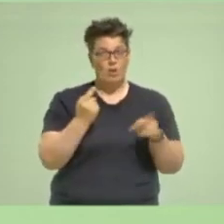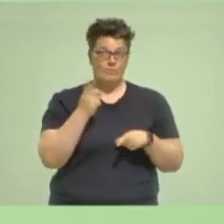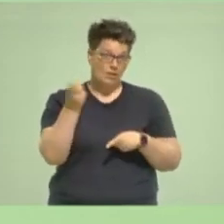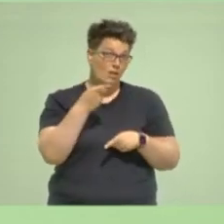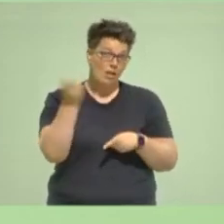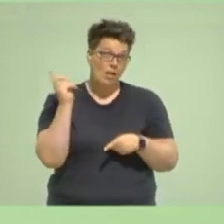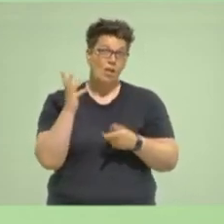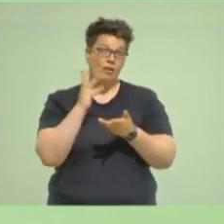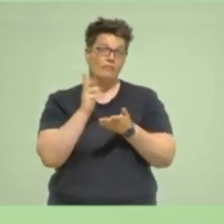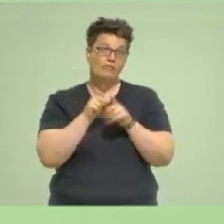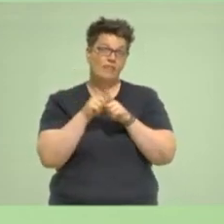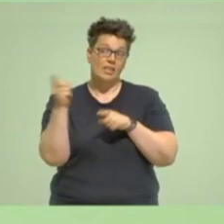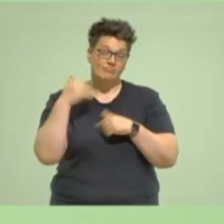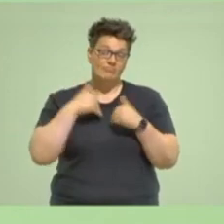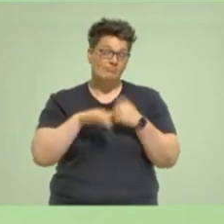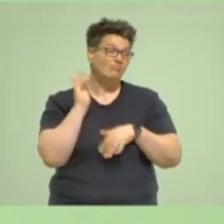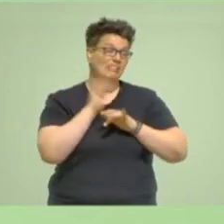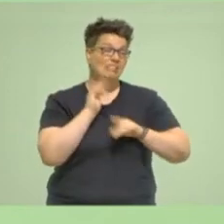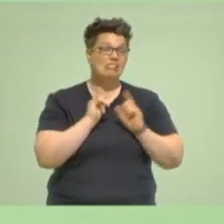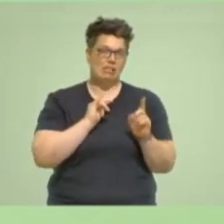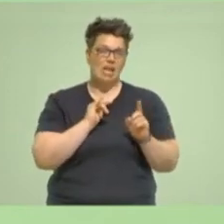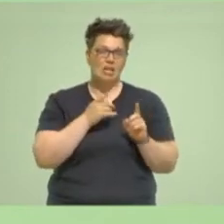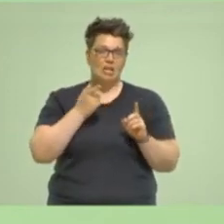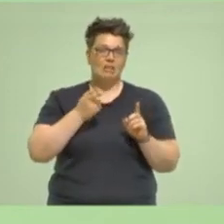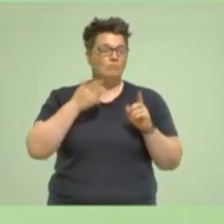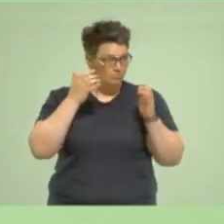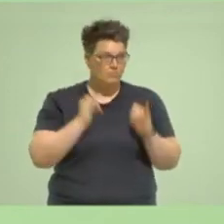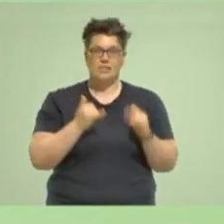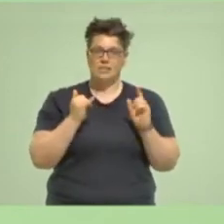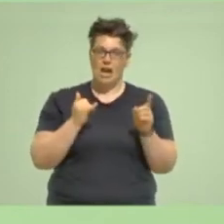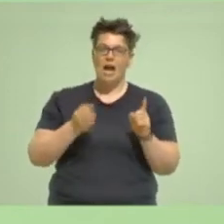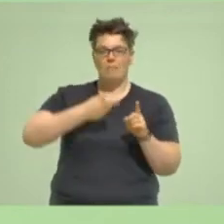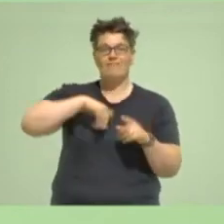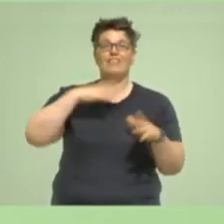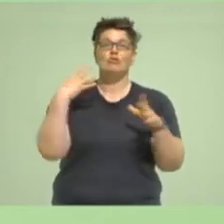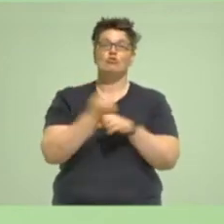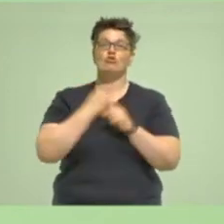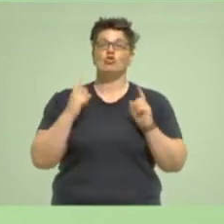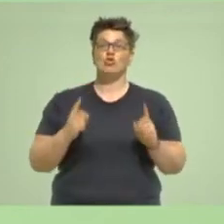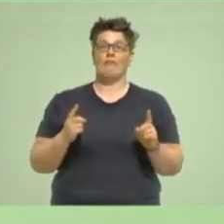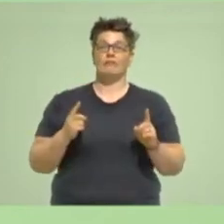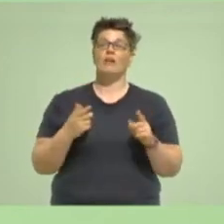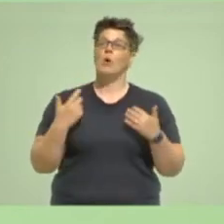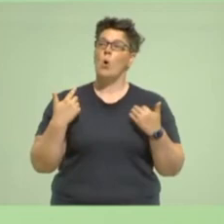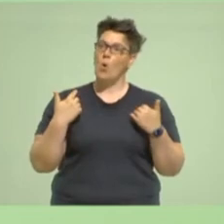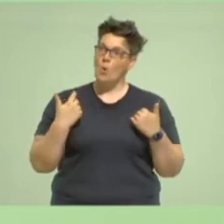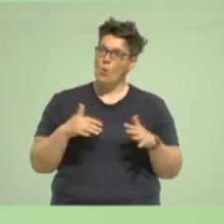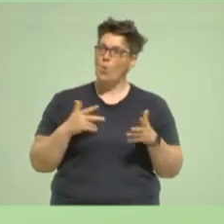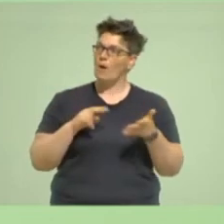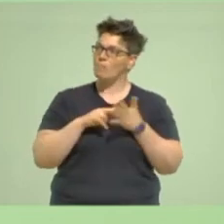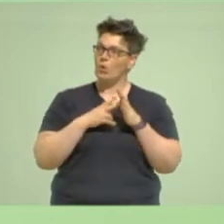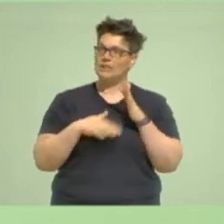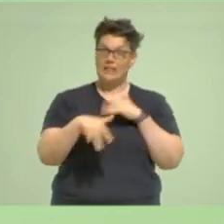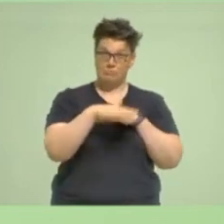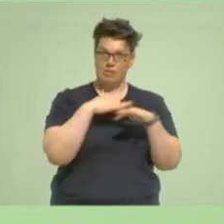Aber ihr habt was Substantielles verhandelt. So ist es uns gelungen, in einem durchaus herausfordernden Politikfeld, weil die